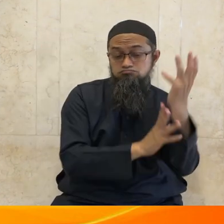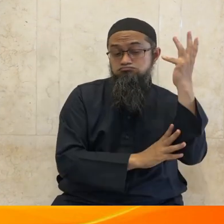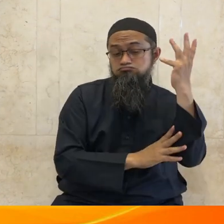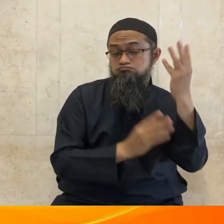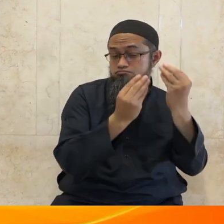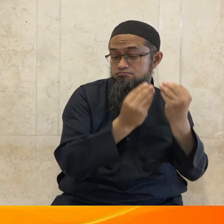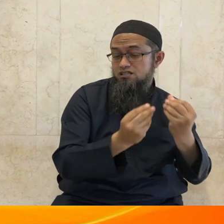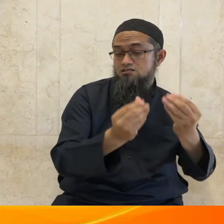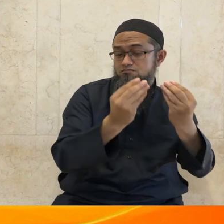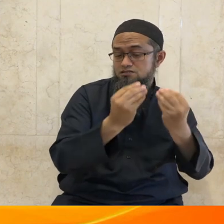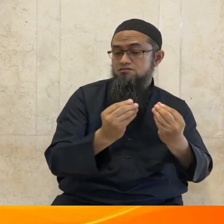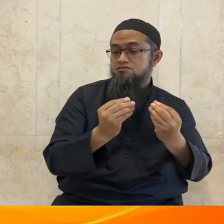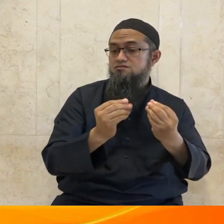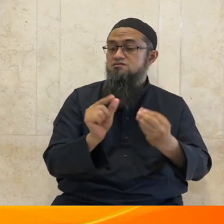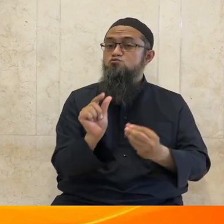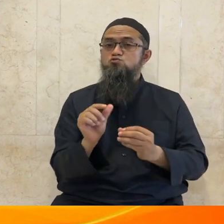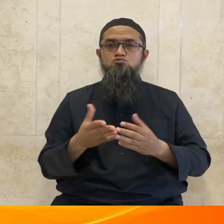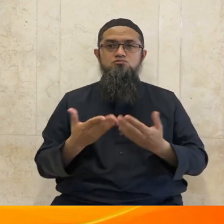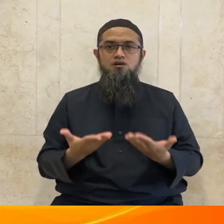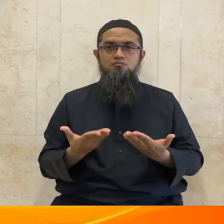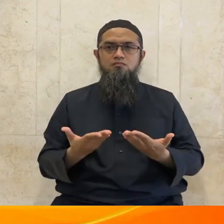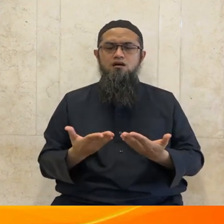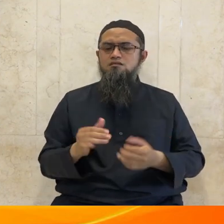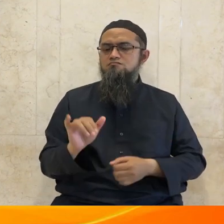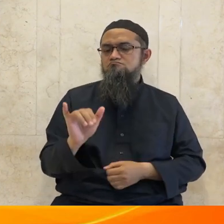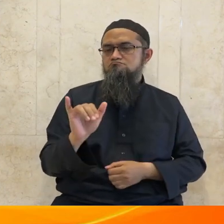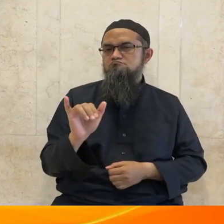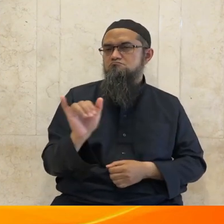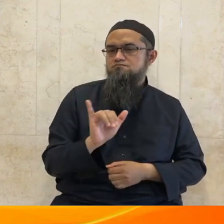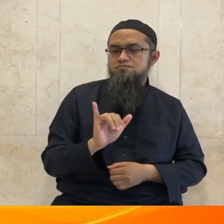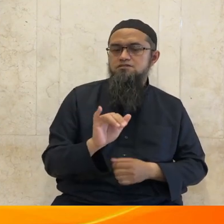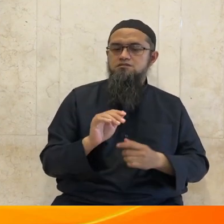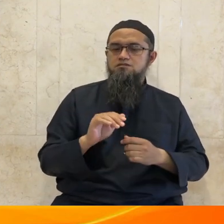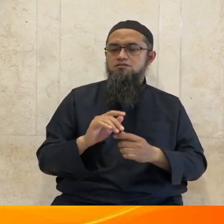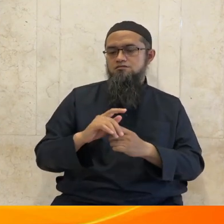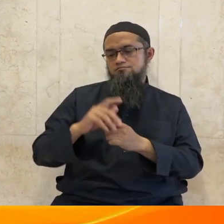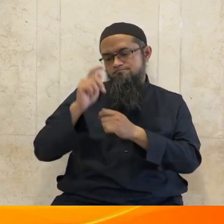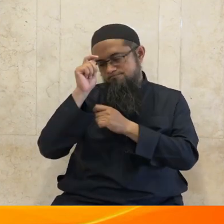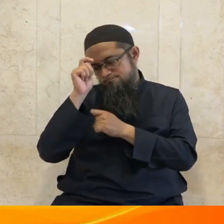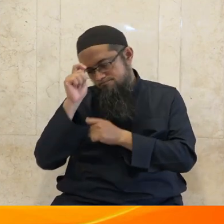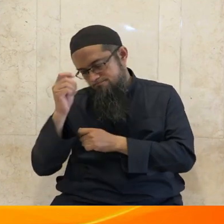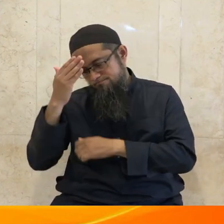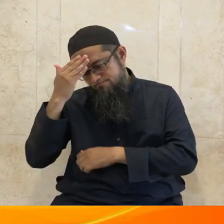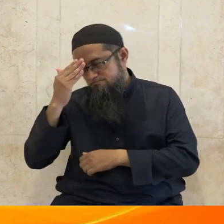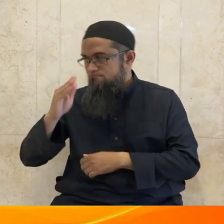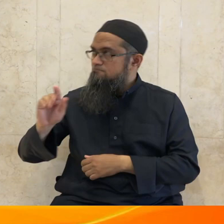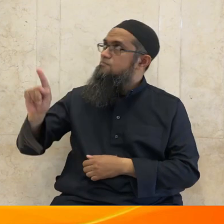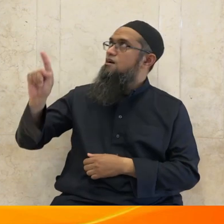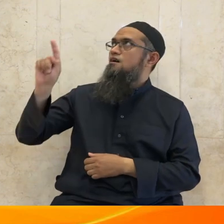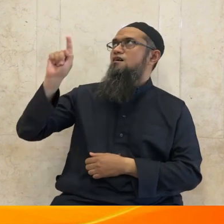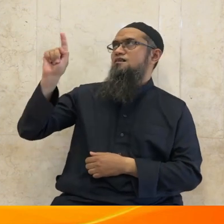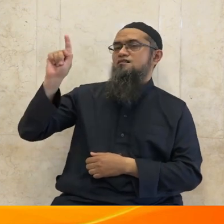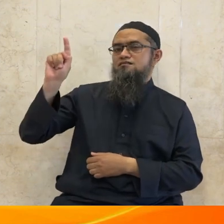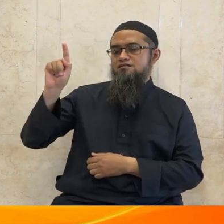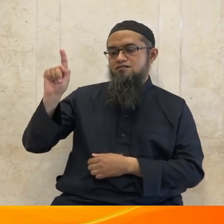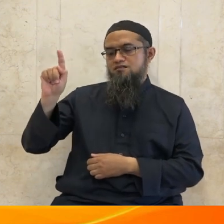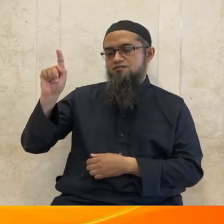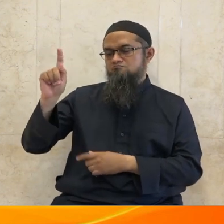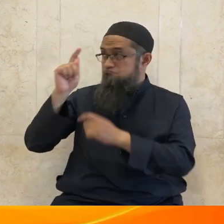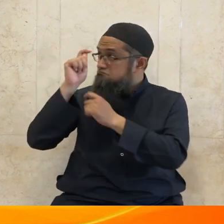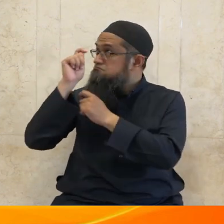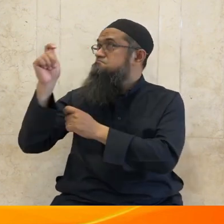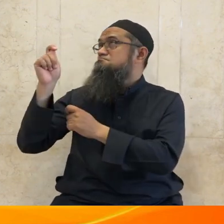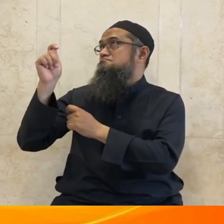dalam ayat yang lain manusia diperingatkan untuk menghormati menjaga merawat semua makhluk ciptaan Allah